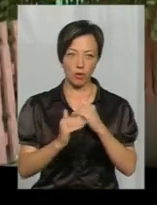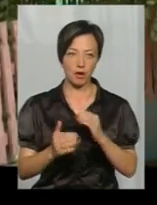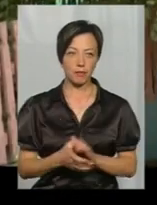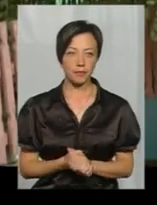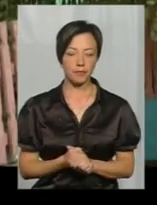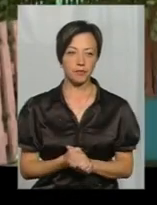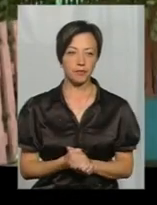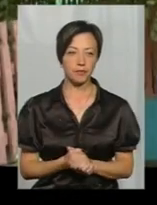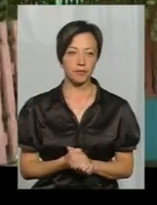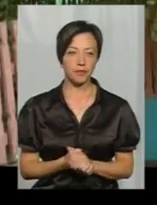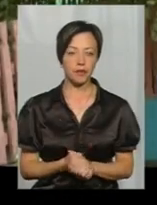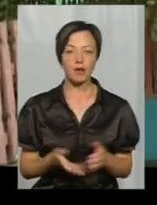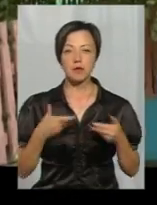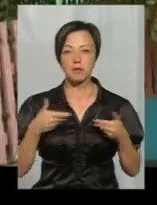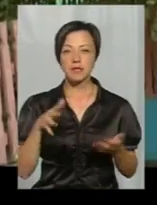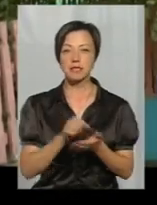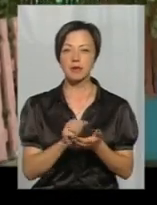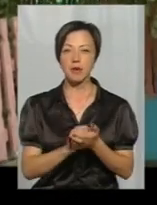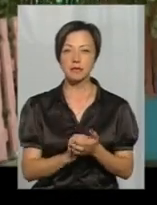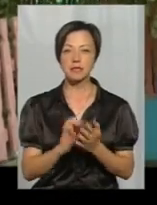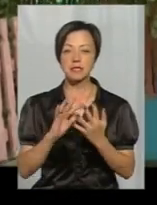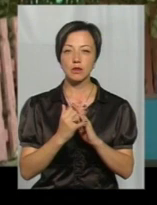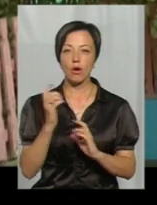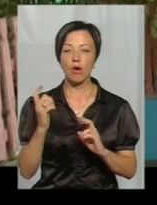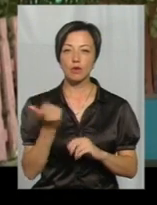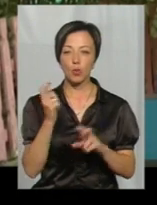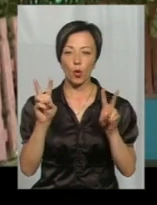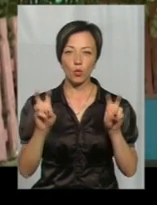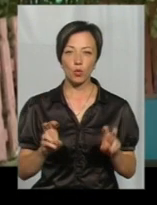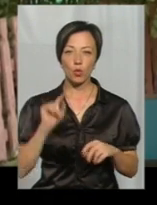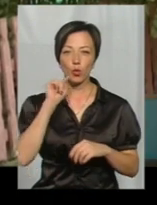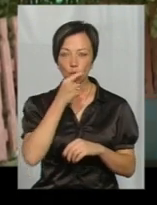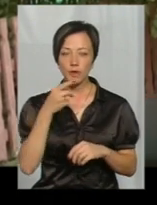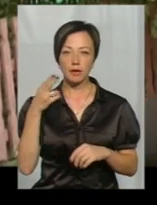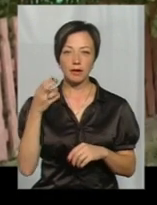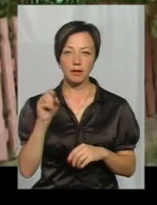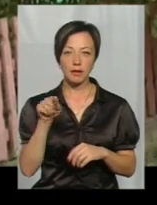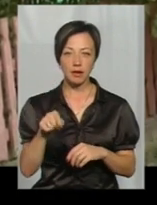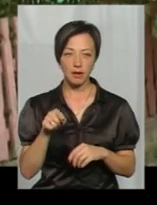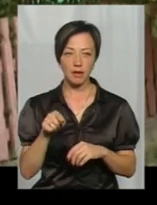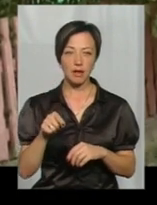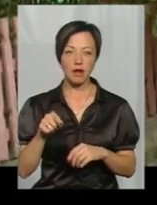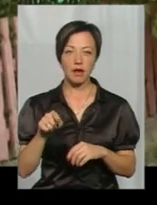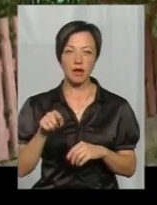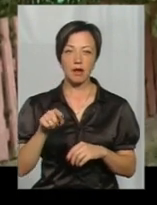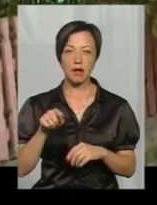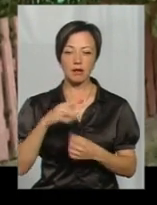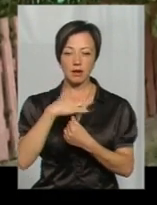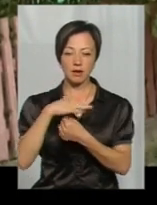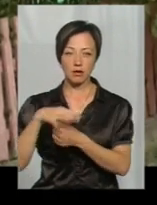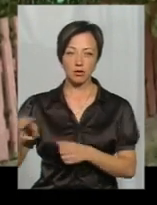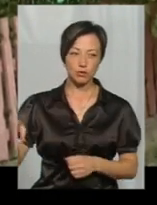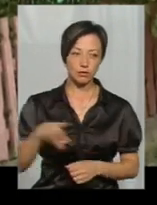займаємося сільськогосподарськими культурами, зокрема кукурудзою, де облітав літак і вносить